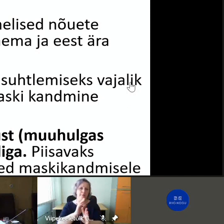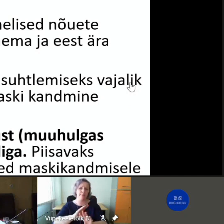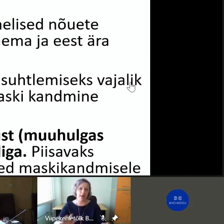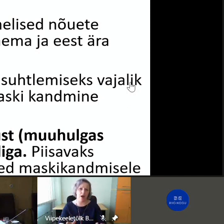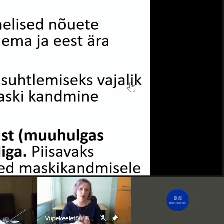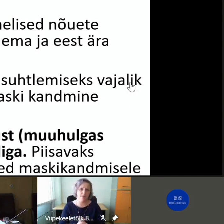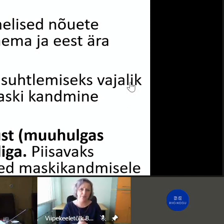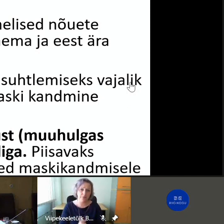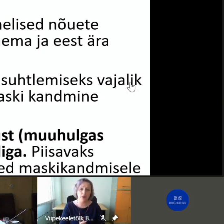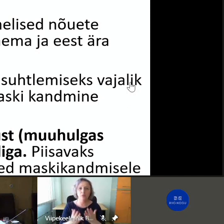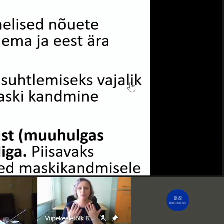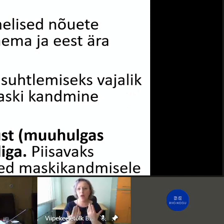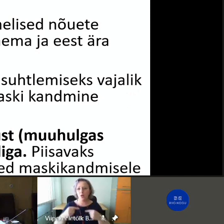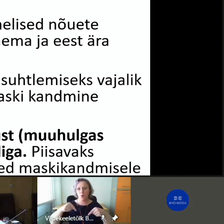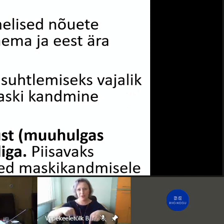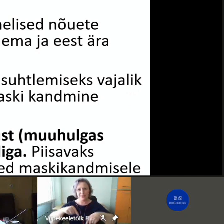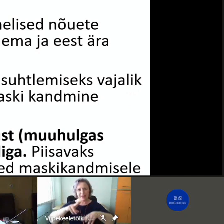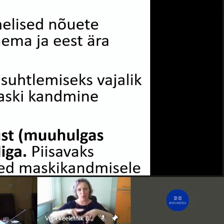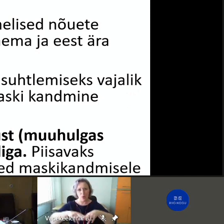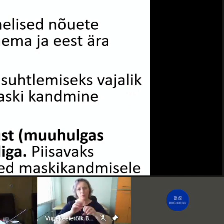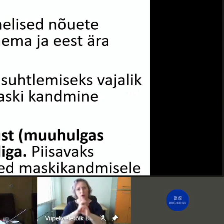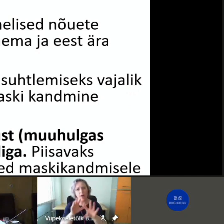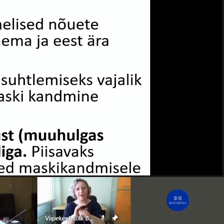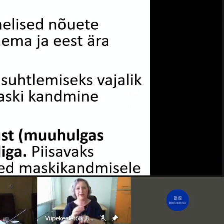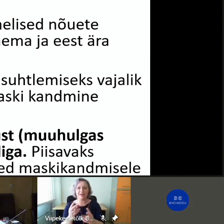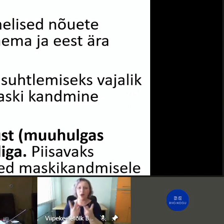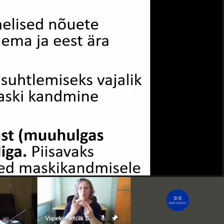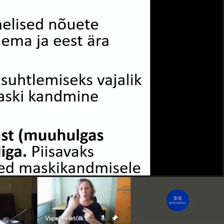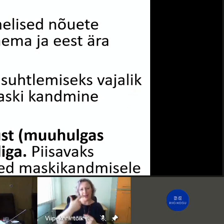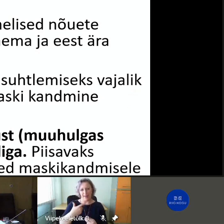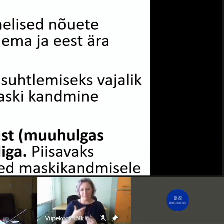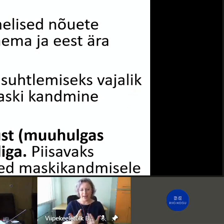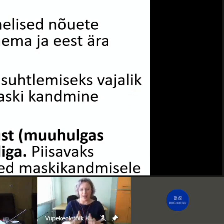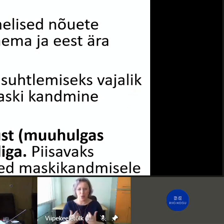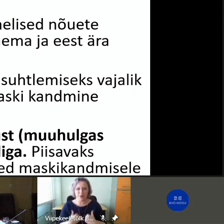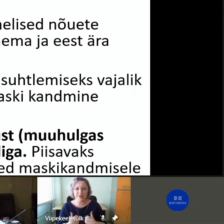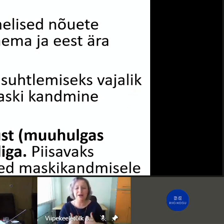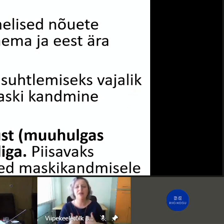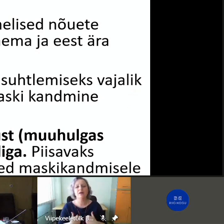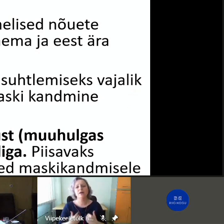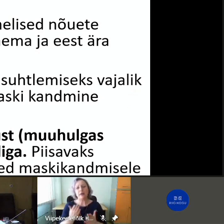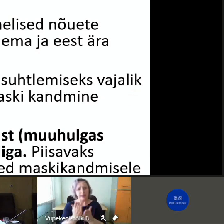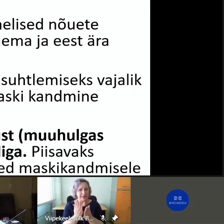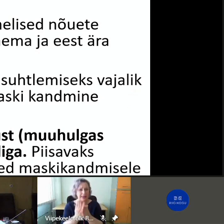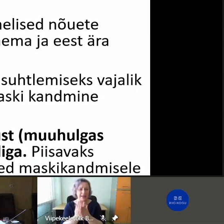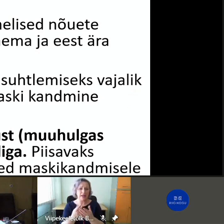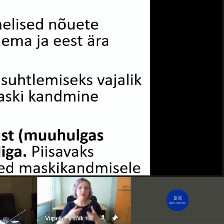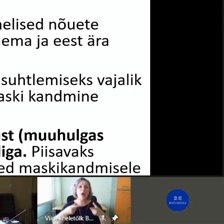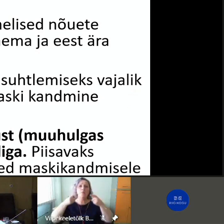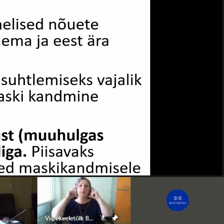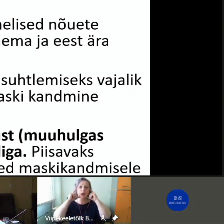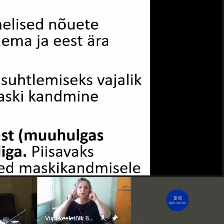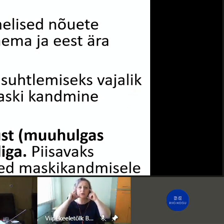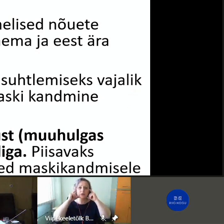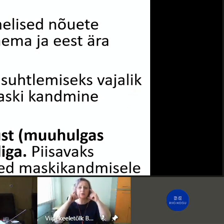kohal räägiks niimoodi inimlikult, et no kindlasti paneme maske ette seal,